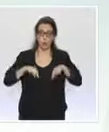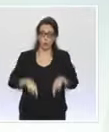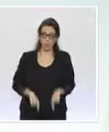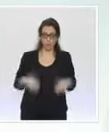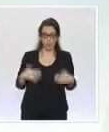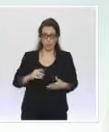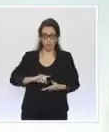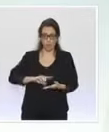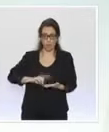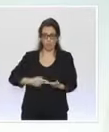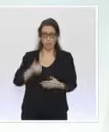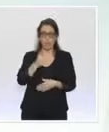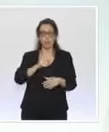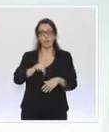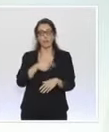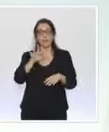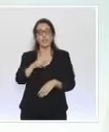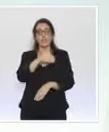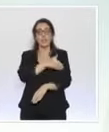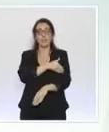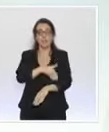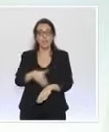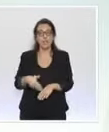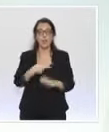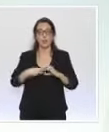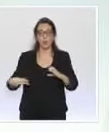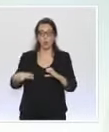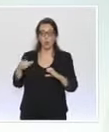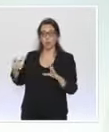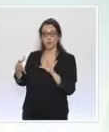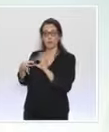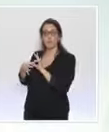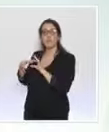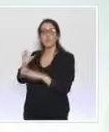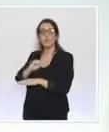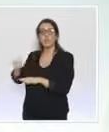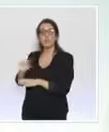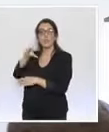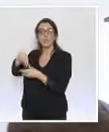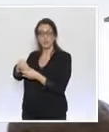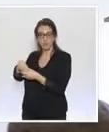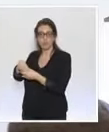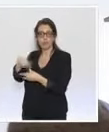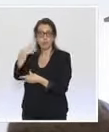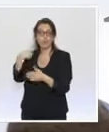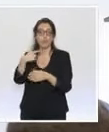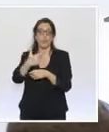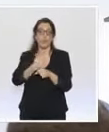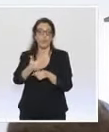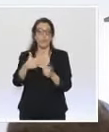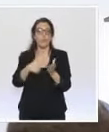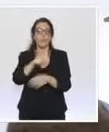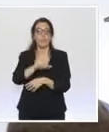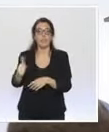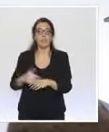,5 milliard d'euros dans le budget de la Sécurité sociale pour 2021. Agnès Pannier-Runacher et Clément